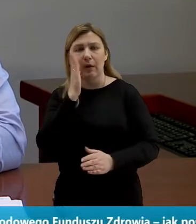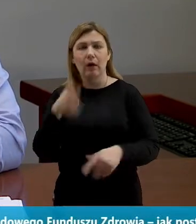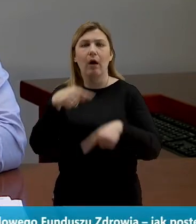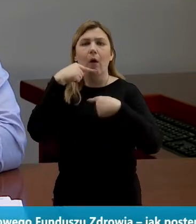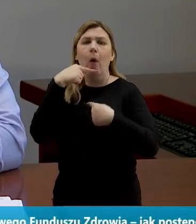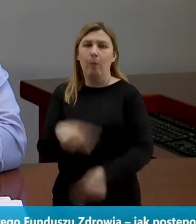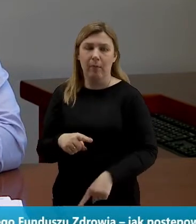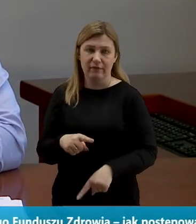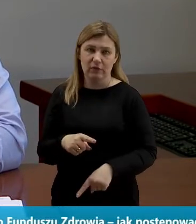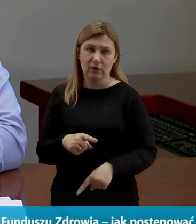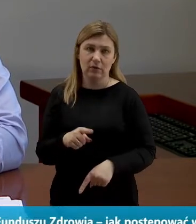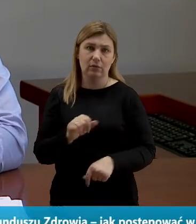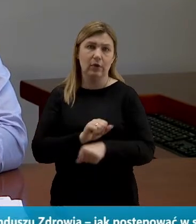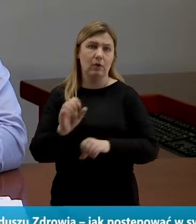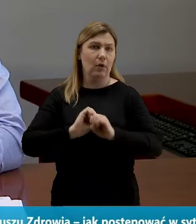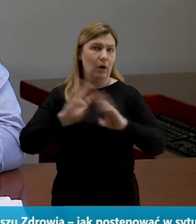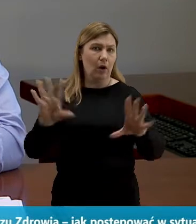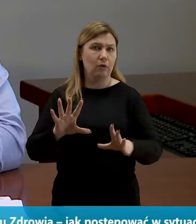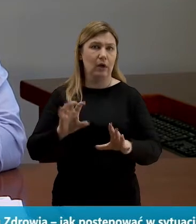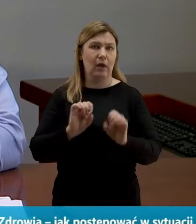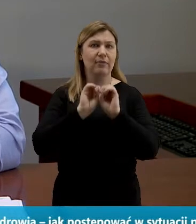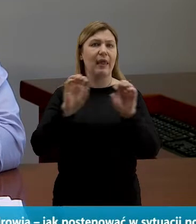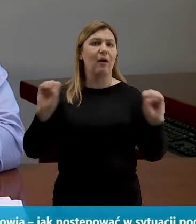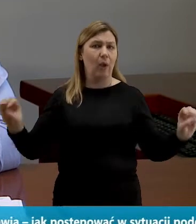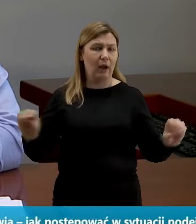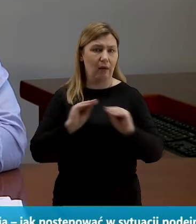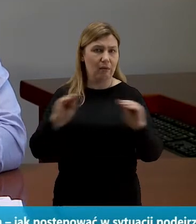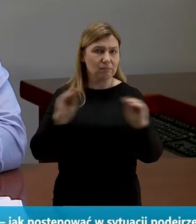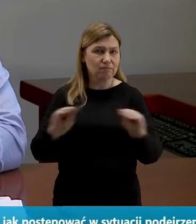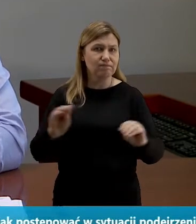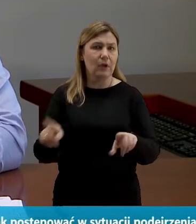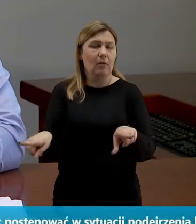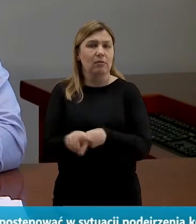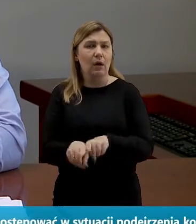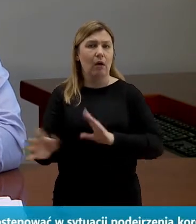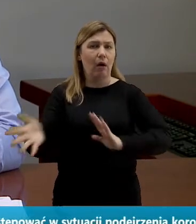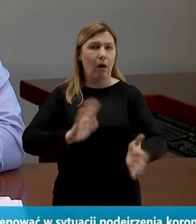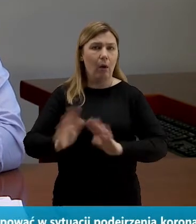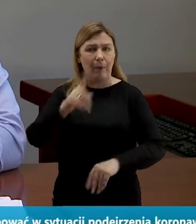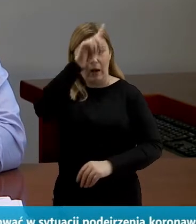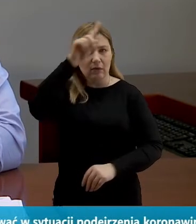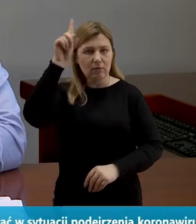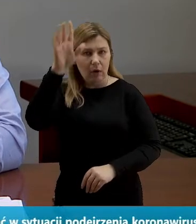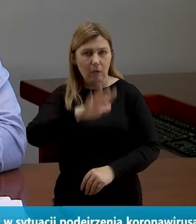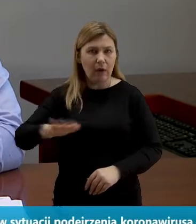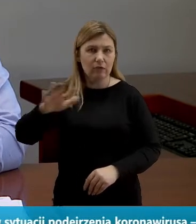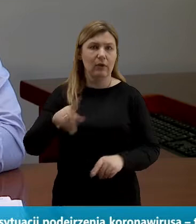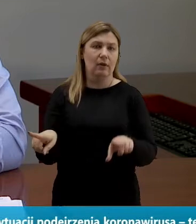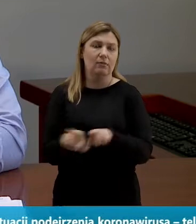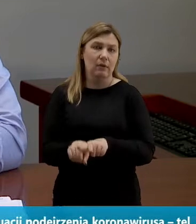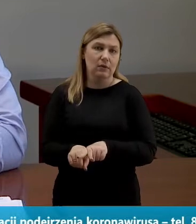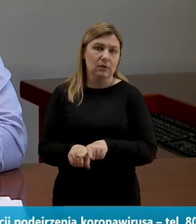odpowiedzialności to jest oczywiście oświata, to jest opieka społeczna, to jest